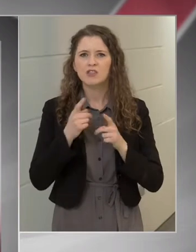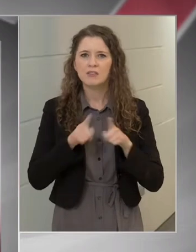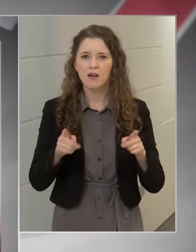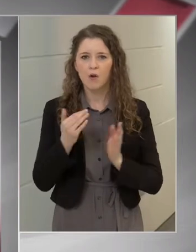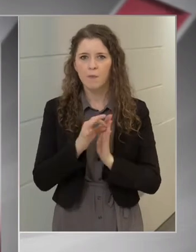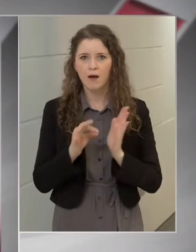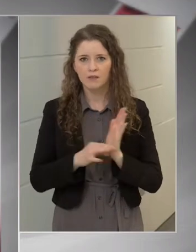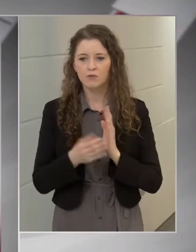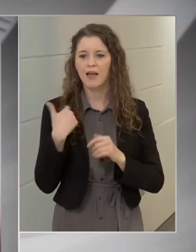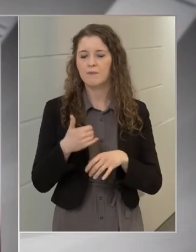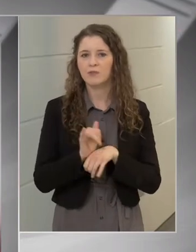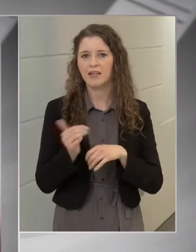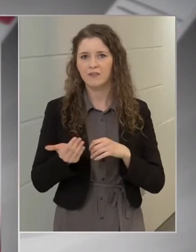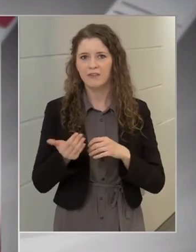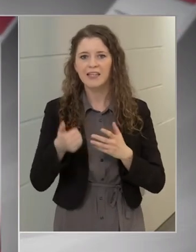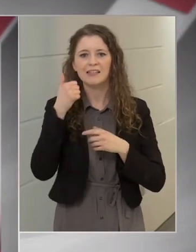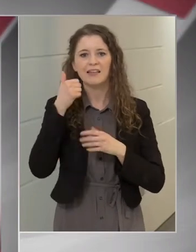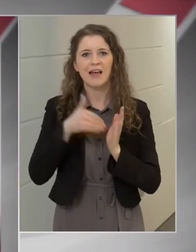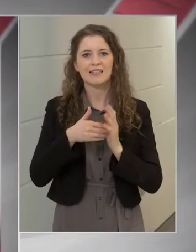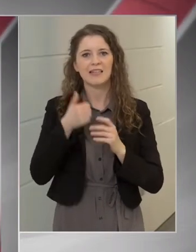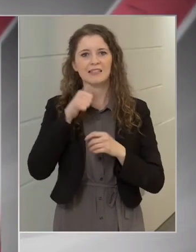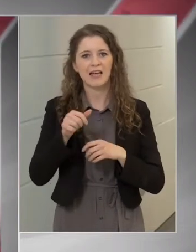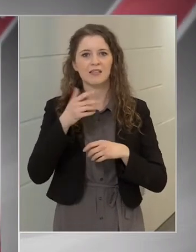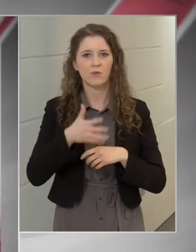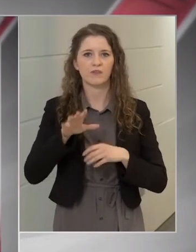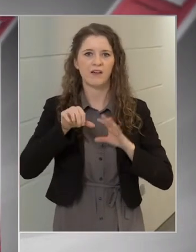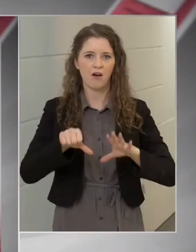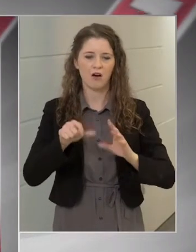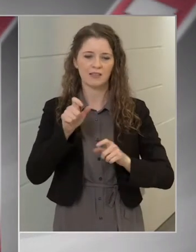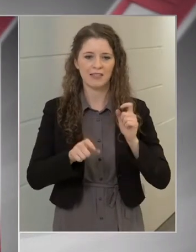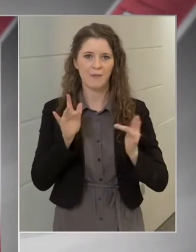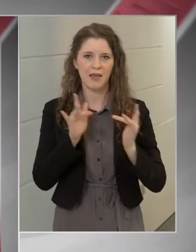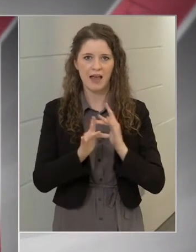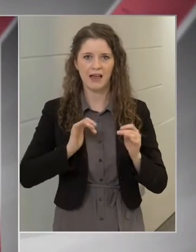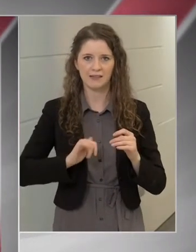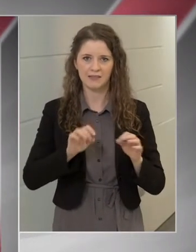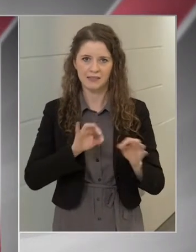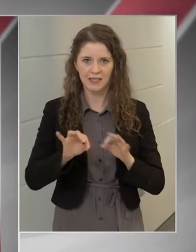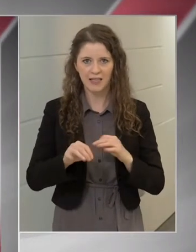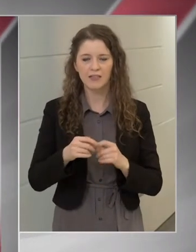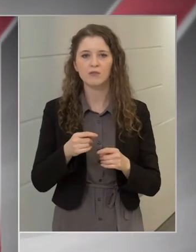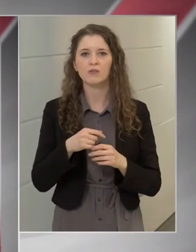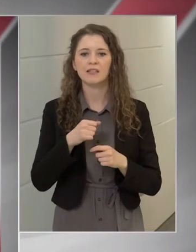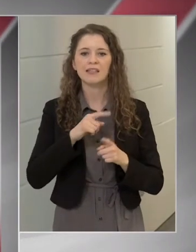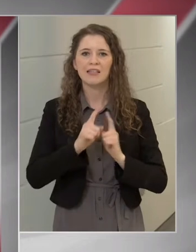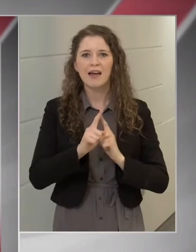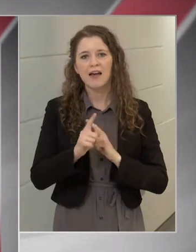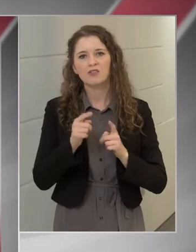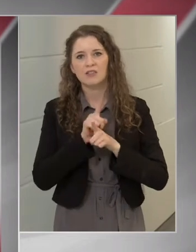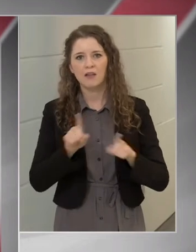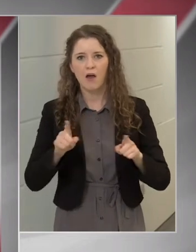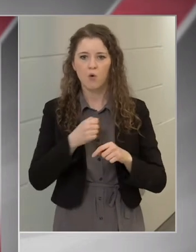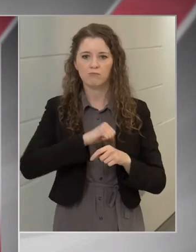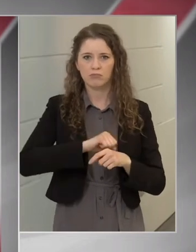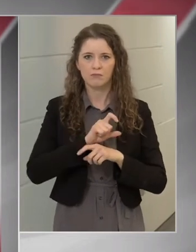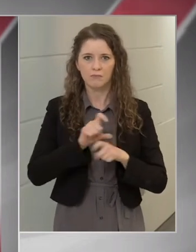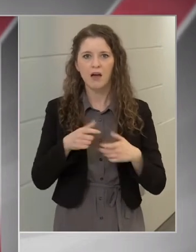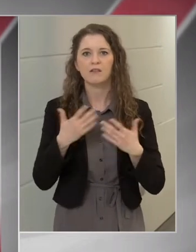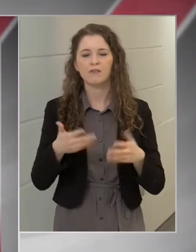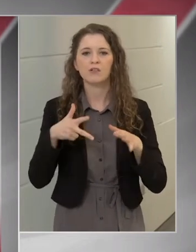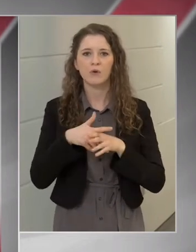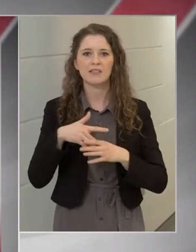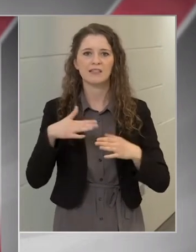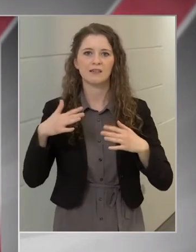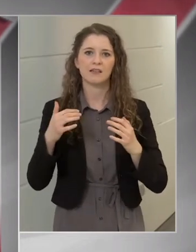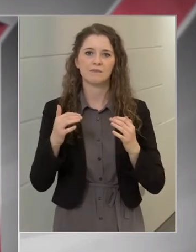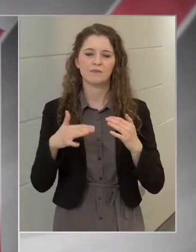hétvégén összesen 1656 személye szemben intézkedtünk a kiárási tilalom megszegése, illetve a közterületi magatartási szabályokra